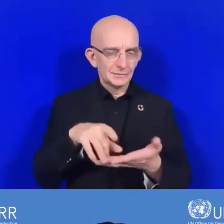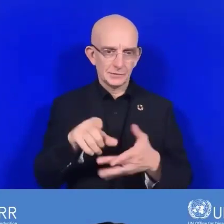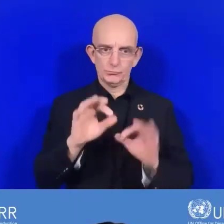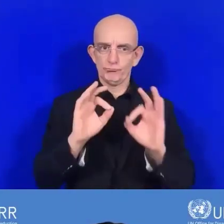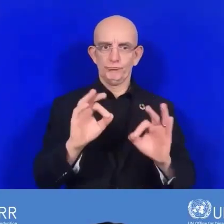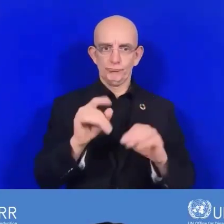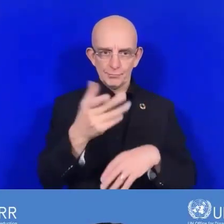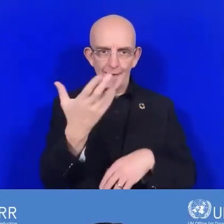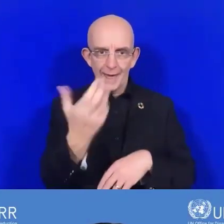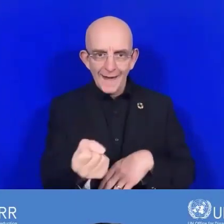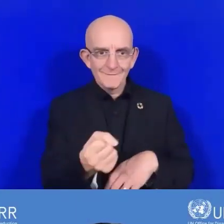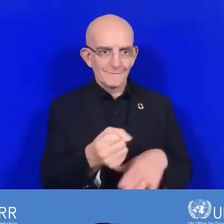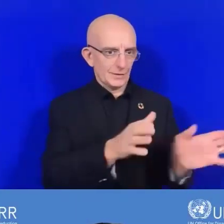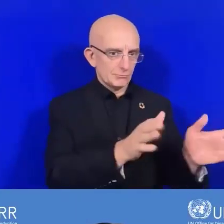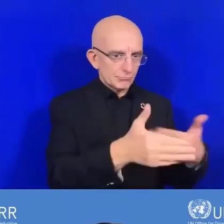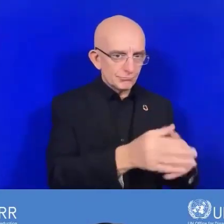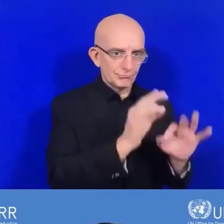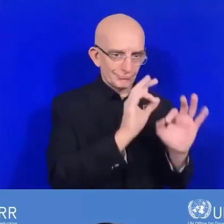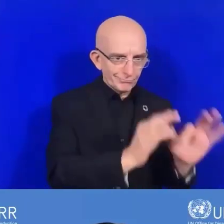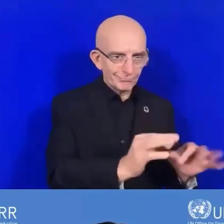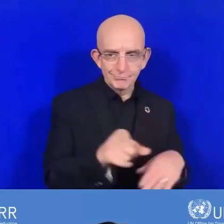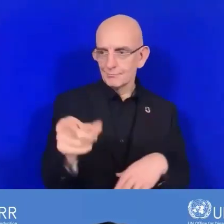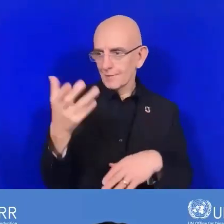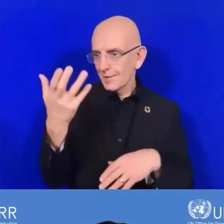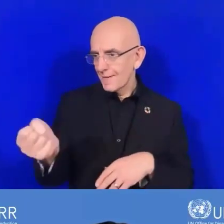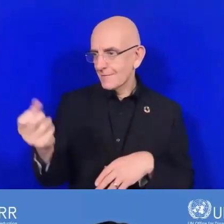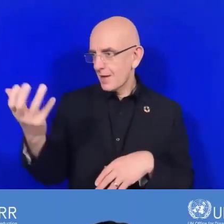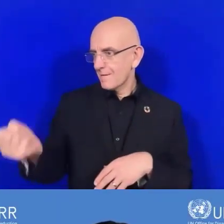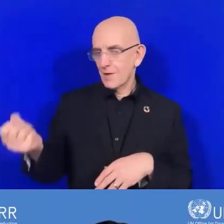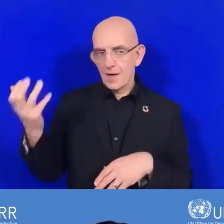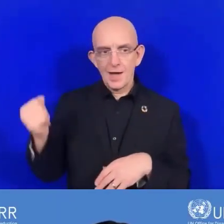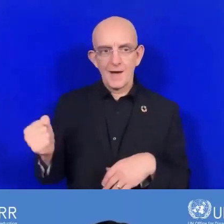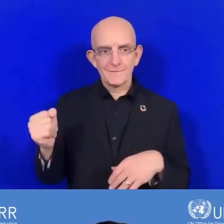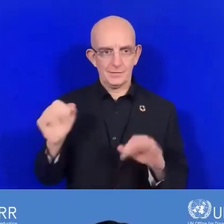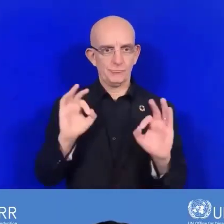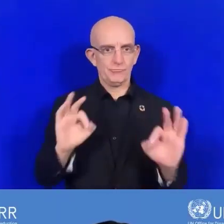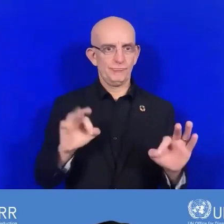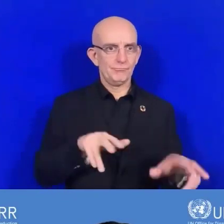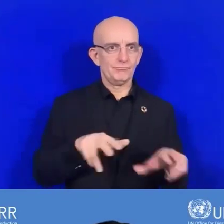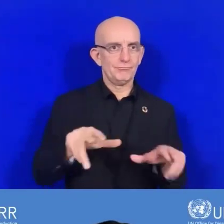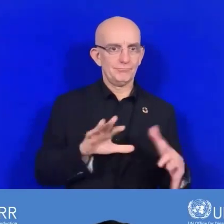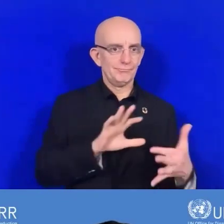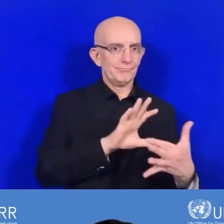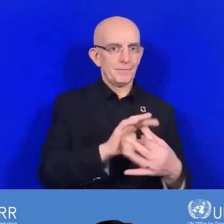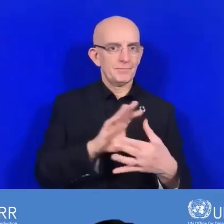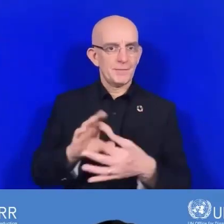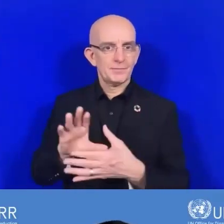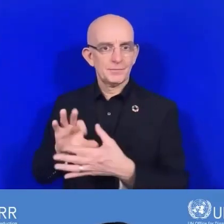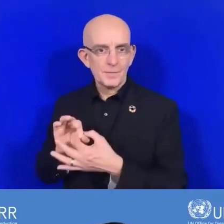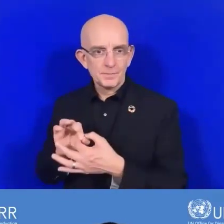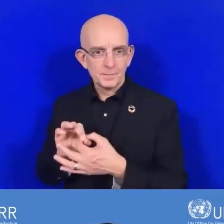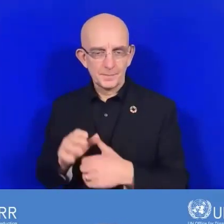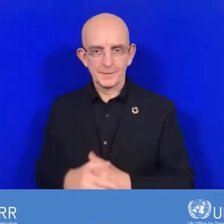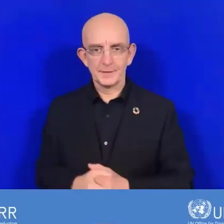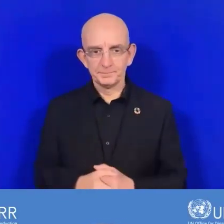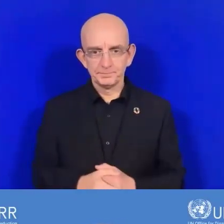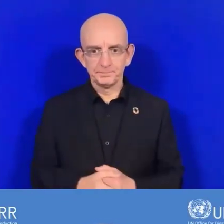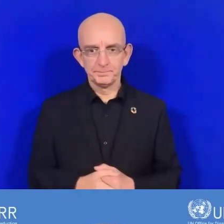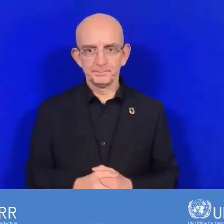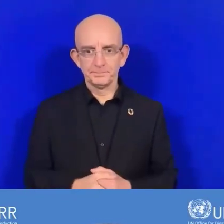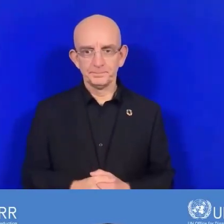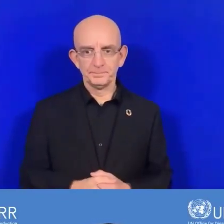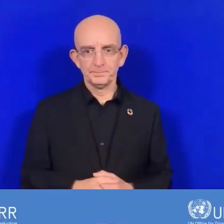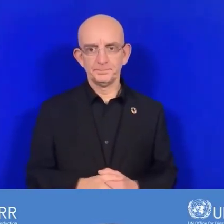avoir de meilleures données avec lesquelles démarrer et parler de différentes représentations